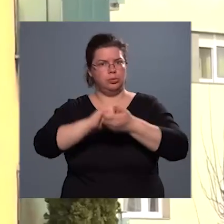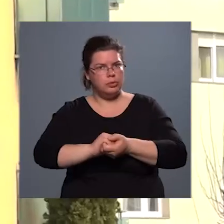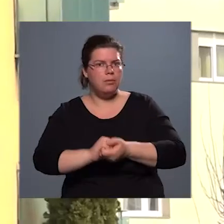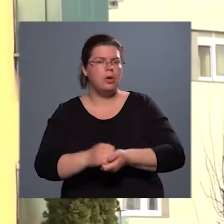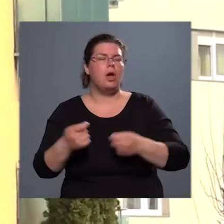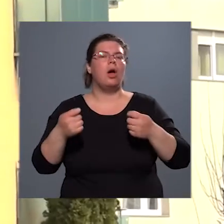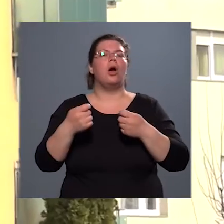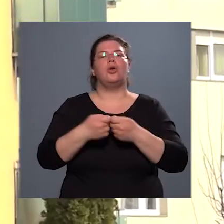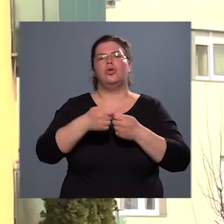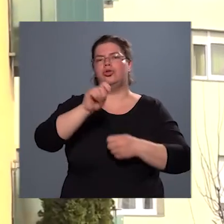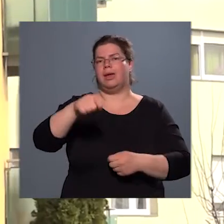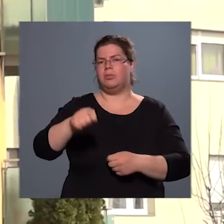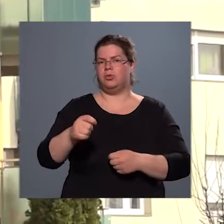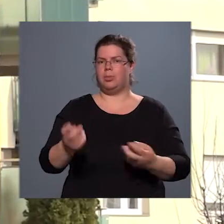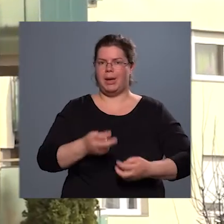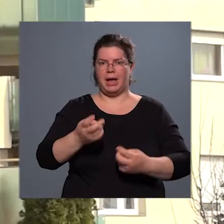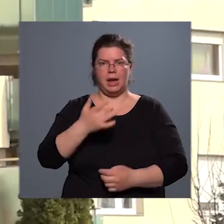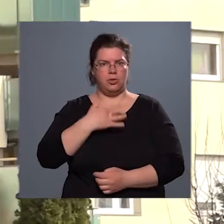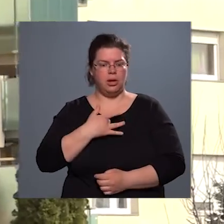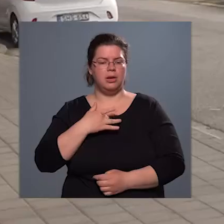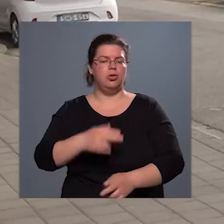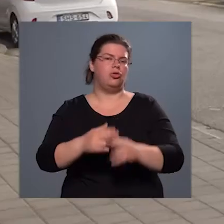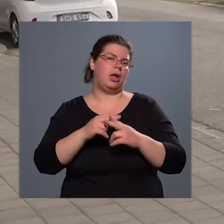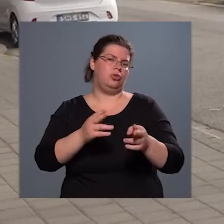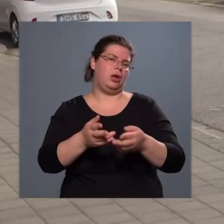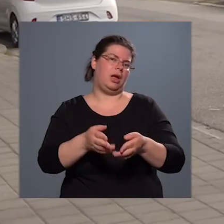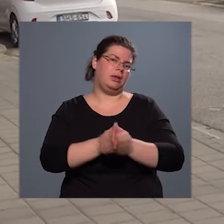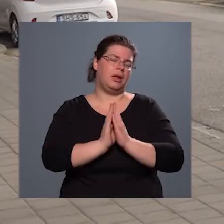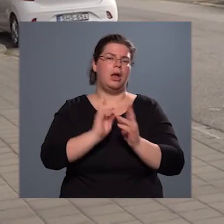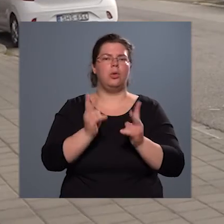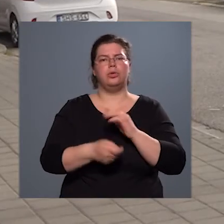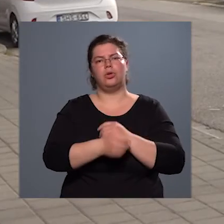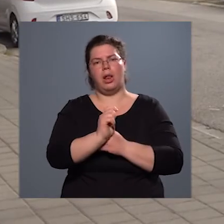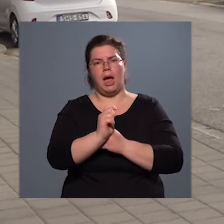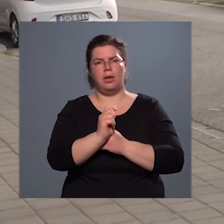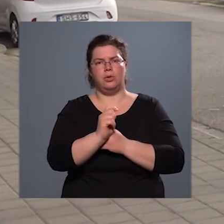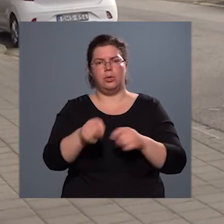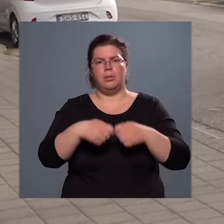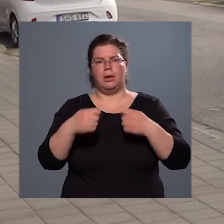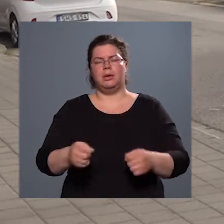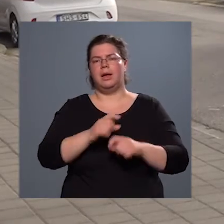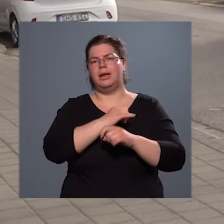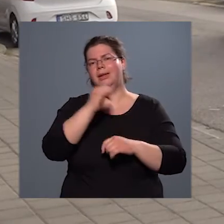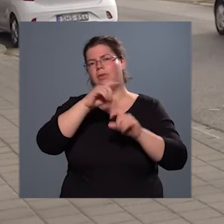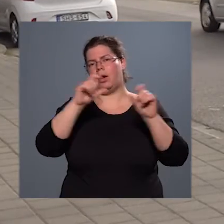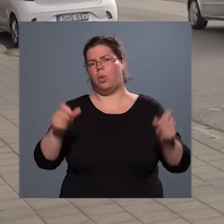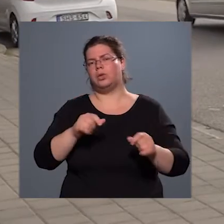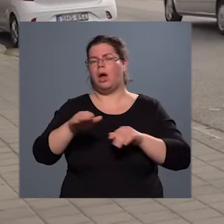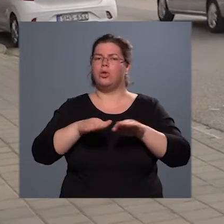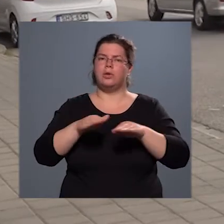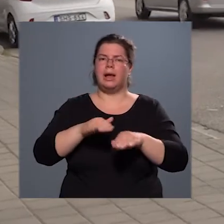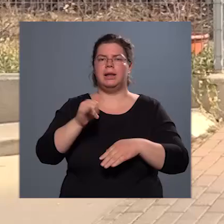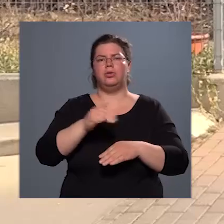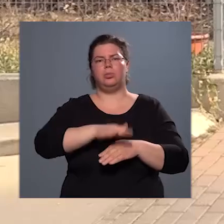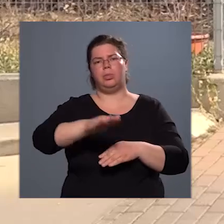megkeresett, és többek között abban is a segítségemet kérte, hogy találjunk megoldást az évek óta tartó közlekedési és